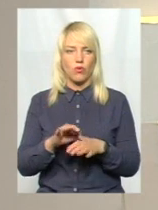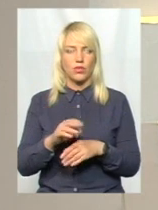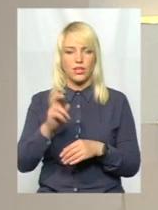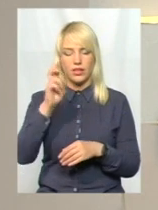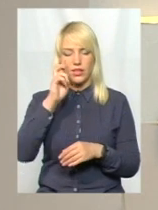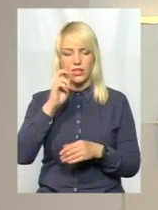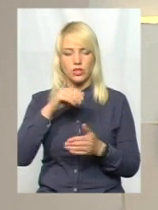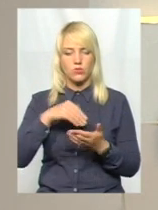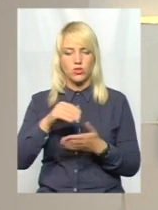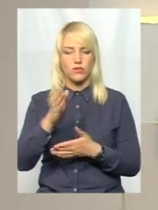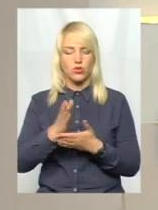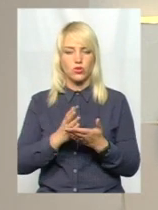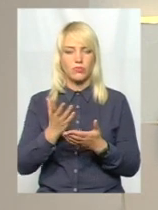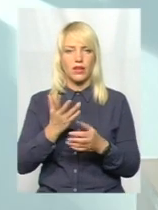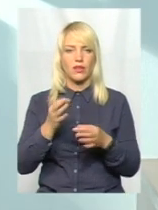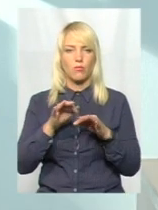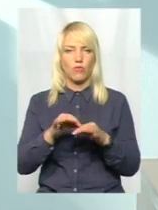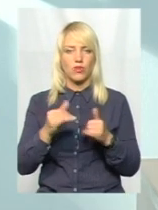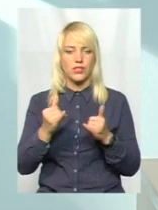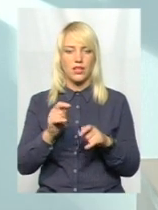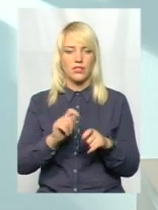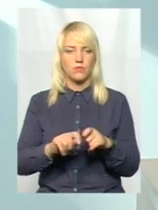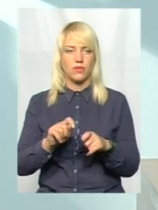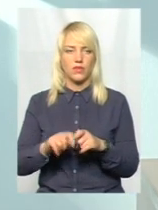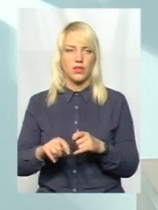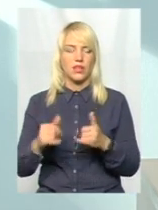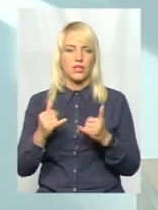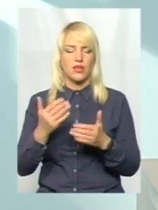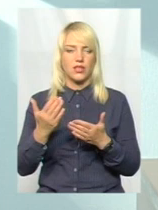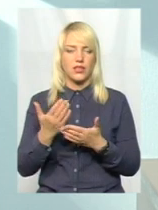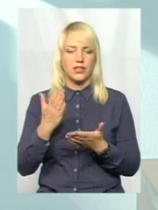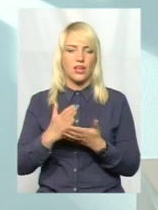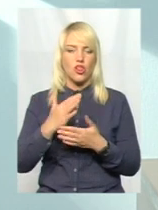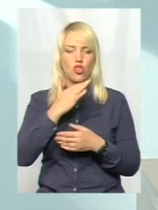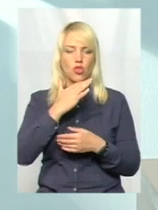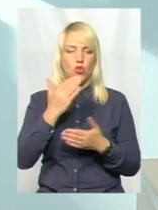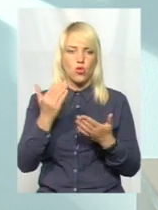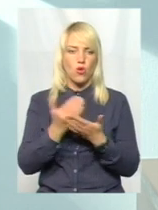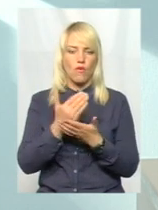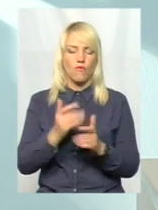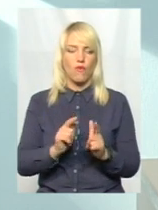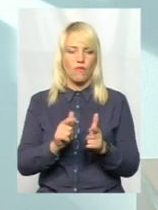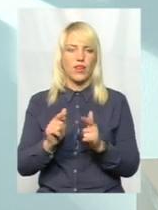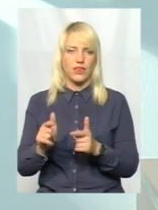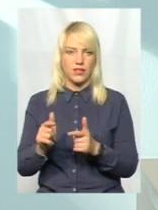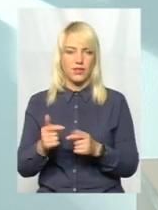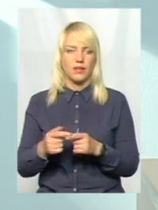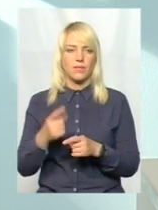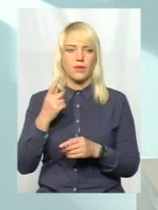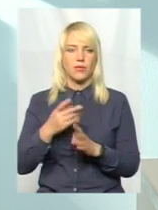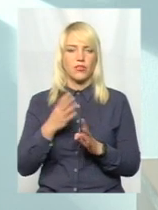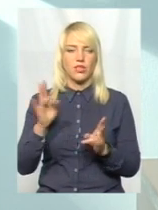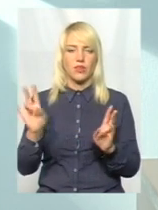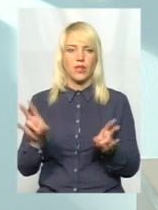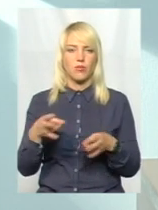перевірки зараз? Наразі введено ряд нововведень, і є змін в законодавстві. А саме, в першу чергу, це не потрібно